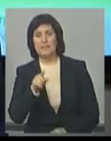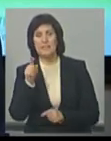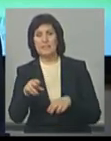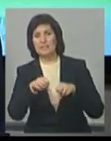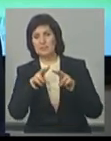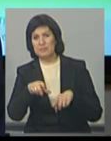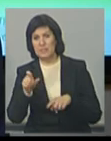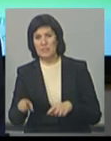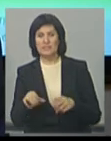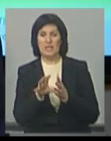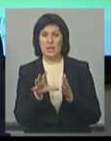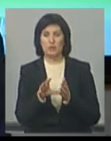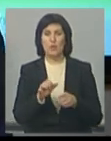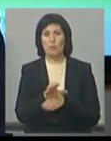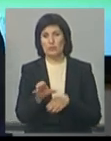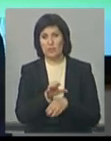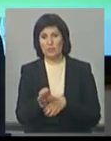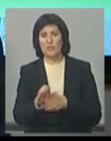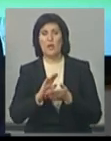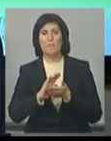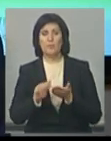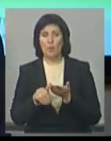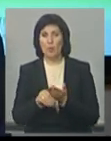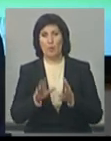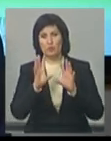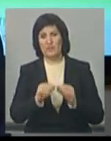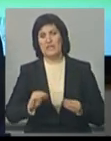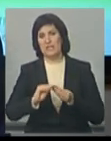електропостачання допоможуть владнати проблеми з електрикою.